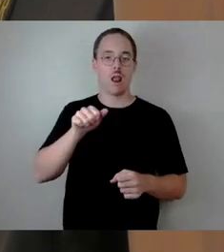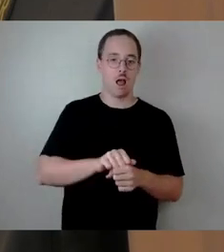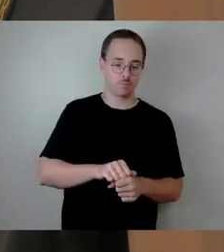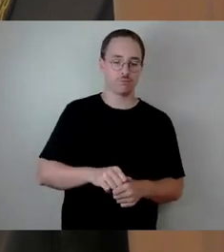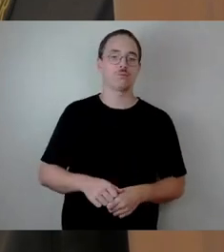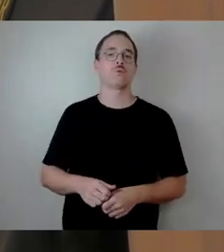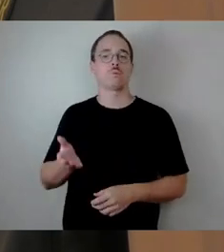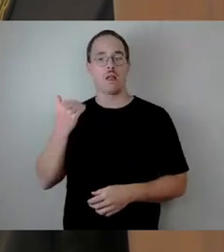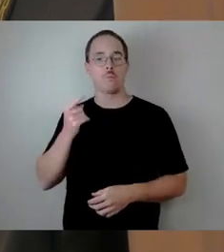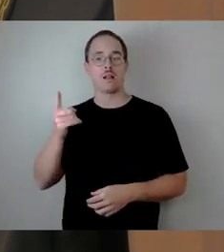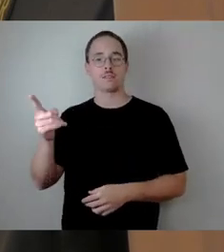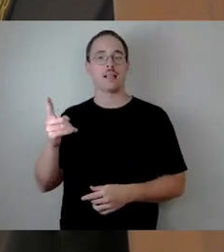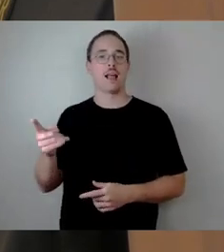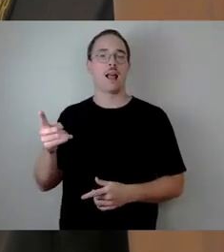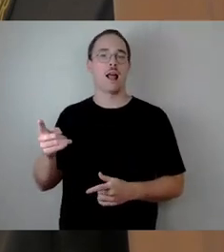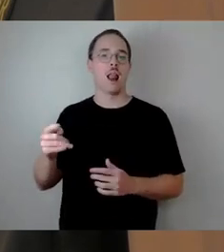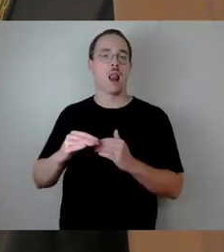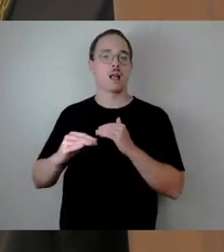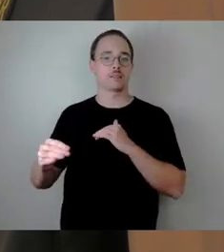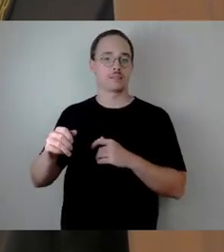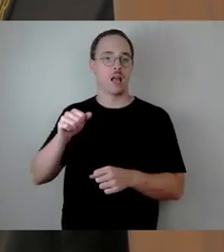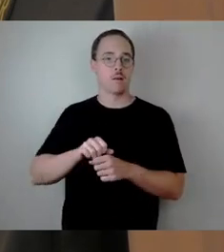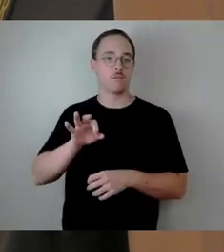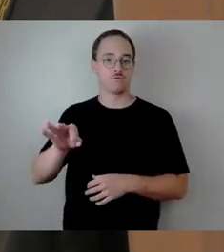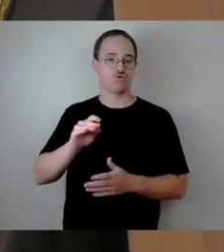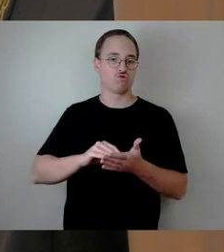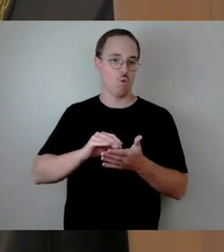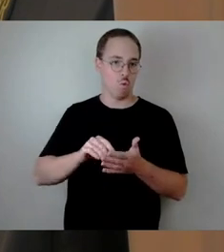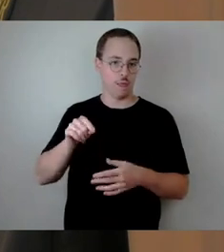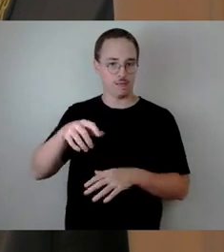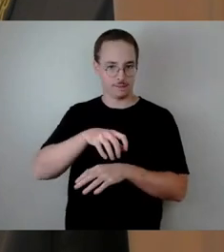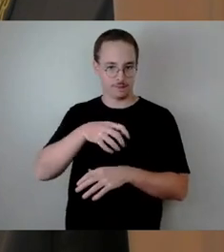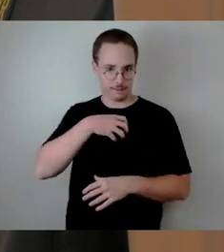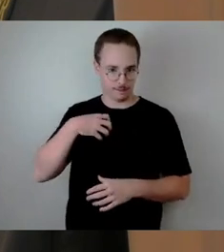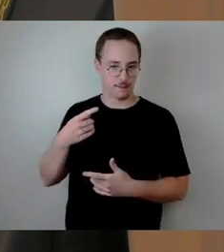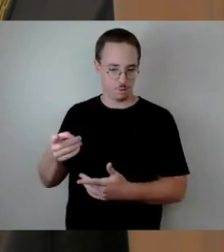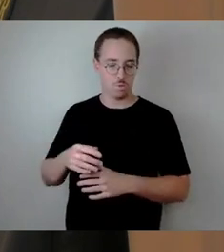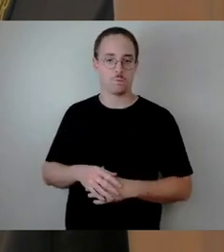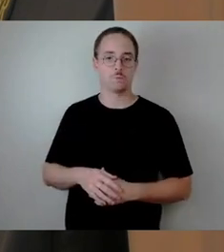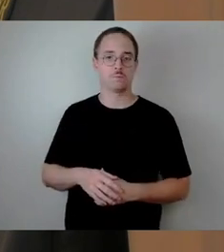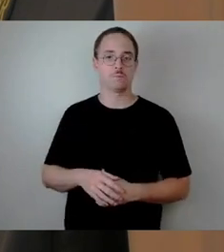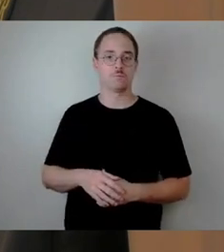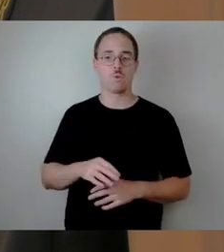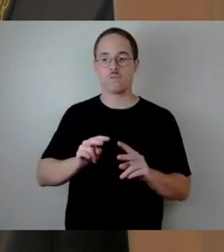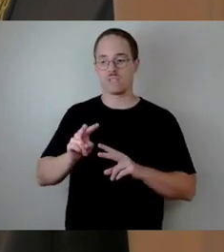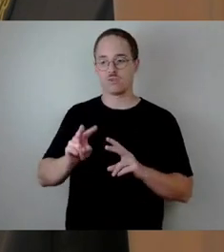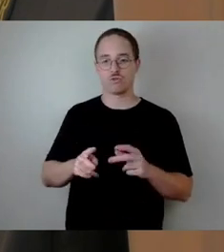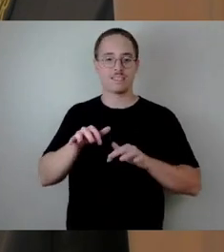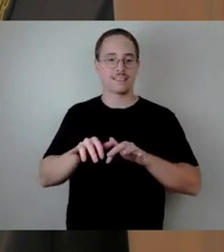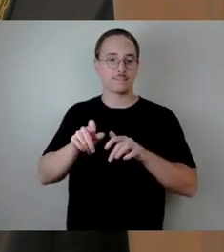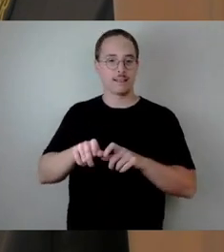Dresden, sowie sie sechs Schulleiterinnen und Schulleiter und Schulsekretärin verschiedener Schularten vertreten.